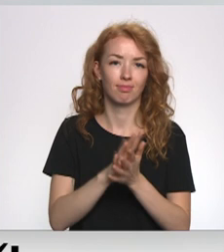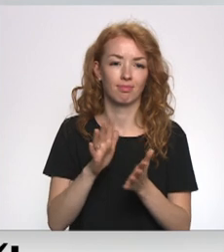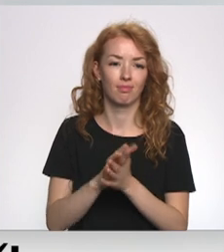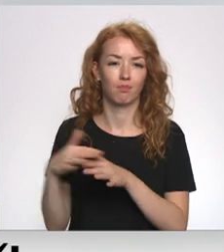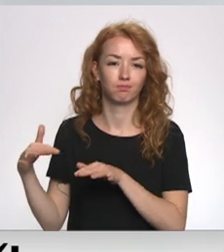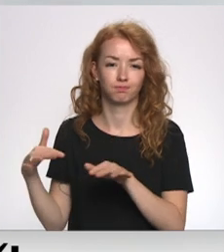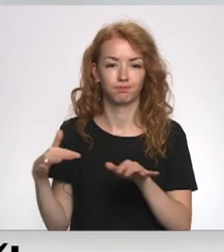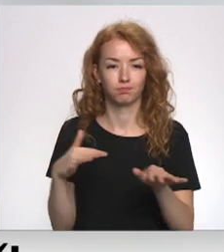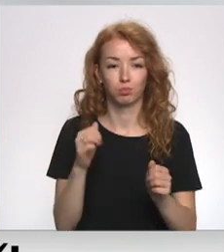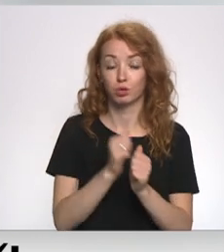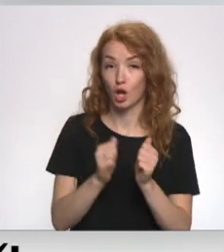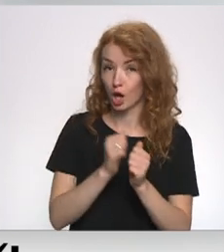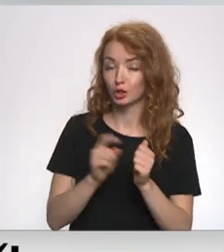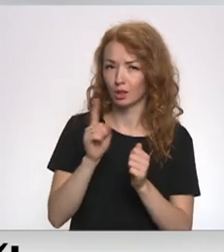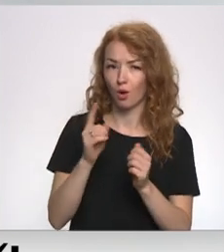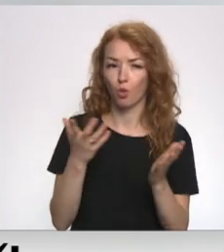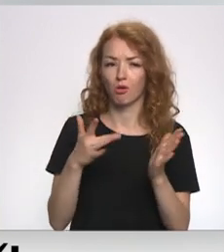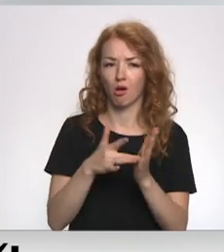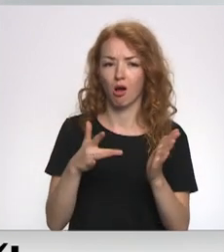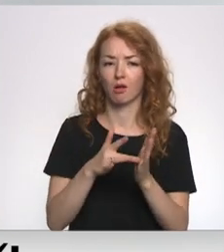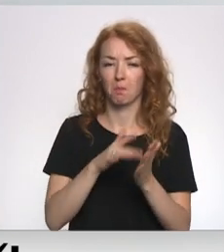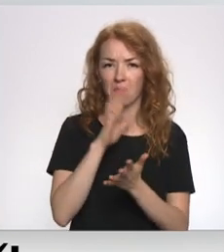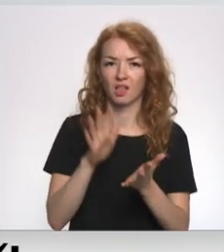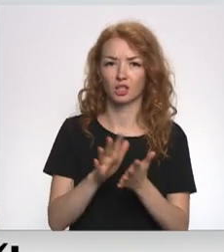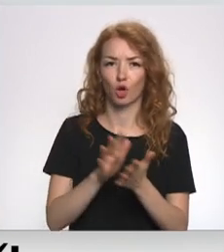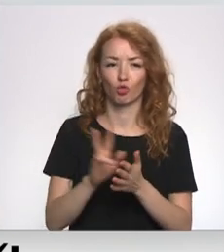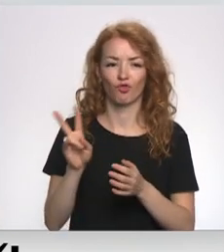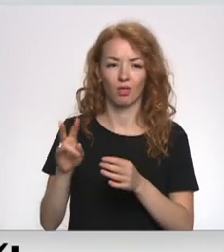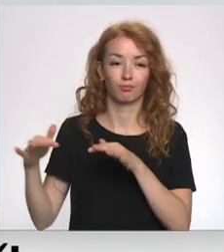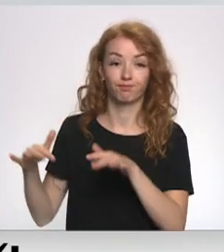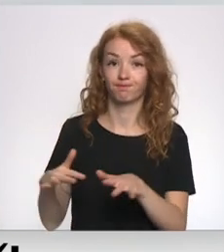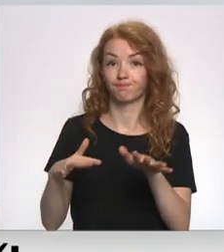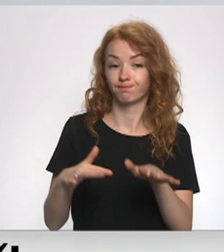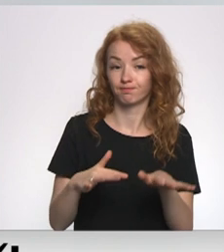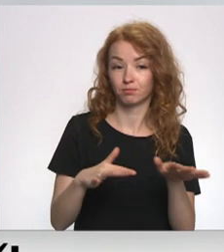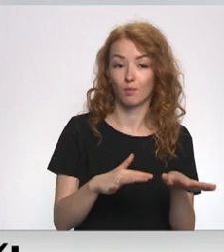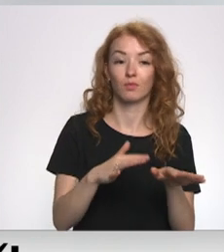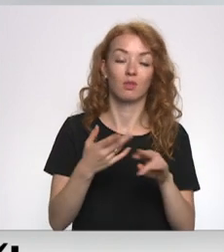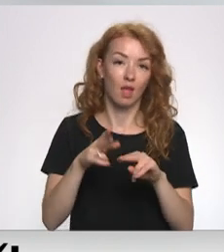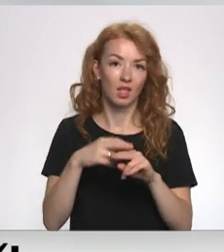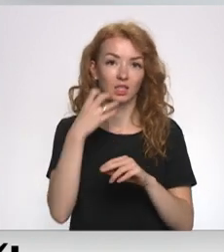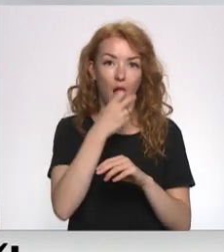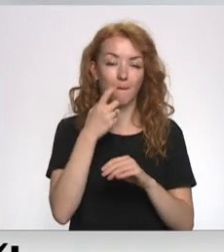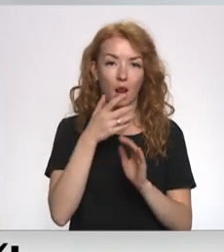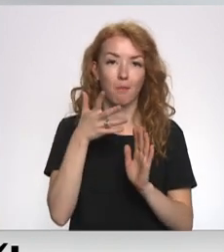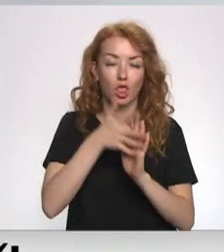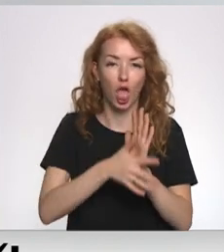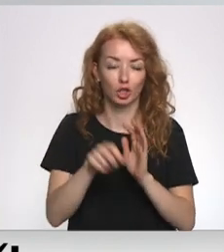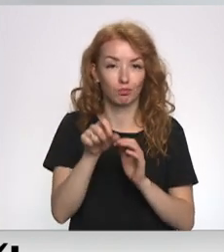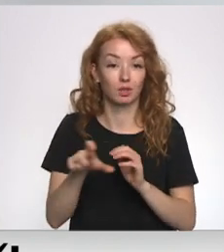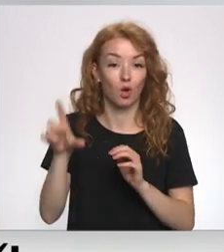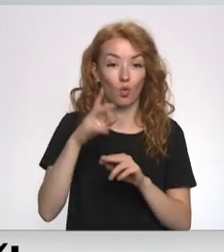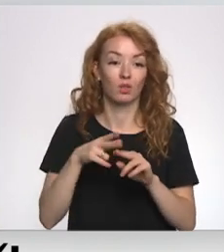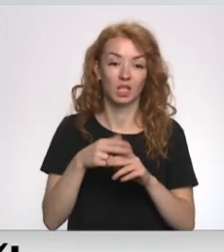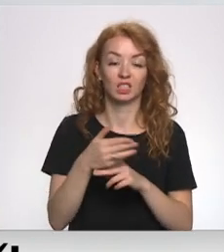diezgan pieži ir tā, ka ir kaut kāds piesārņojušās vielas nonākšas ūdenī, kad ar vienu skābekļu patēriņš pieaugu, tad divi